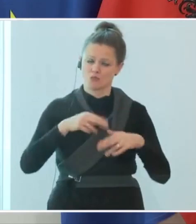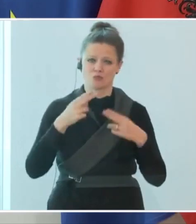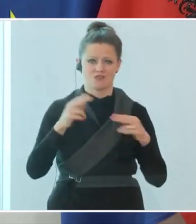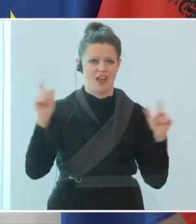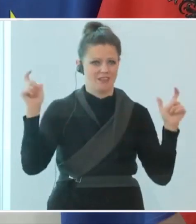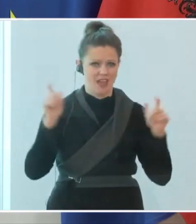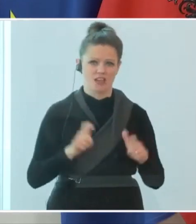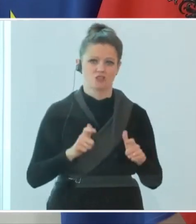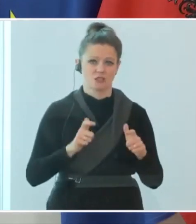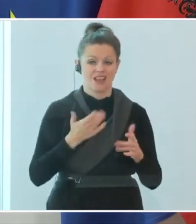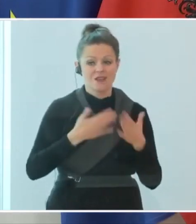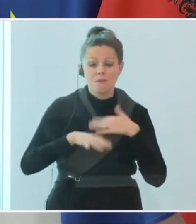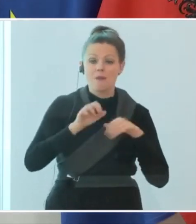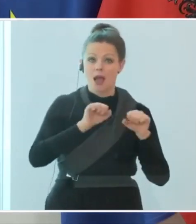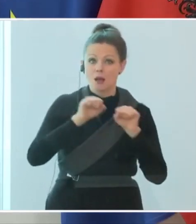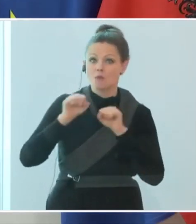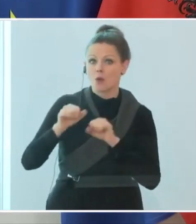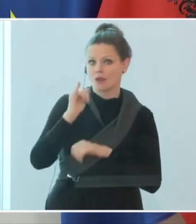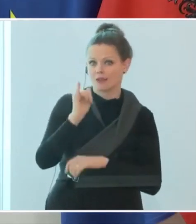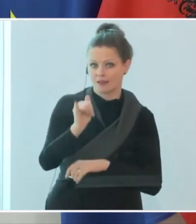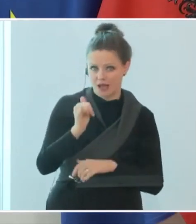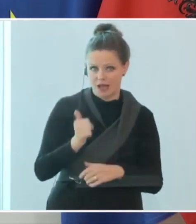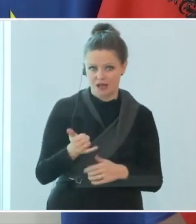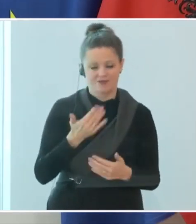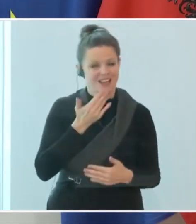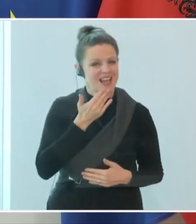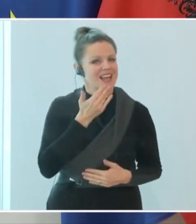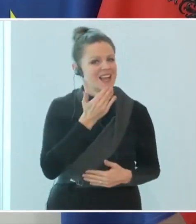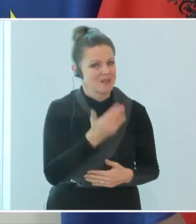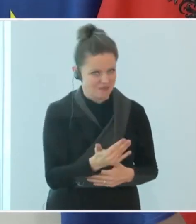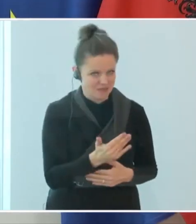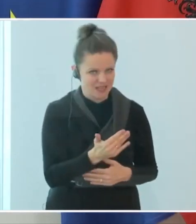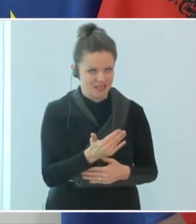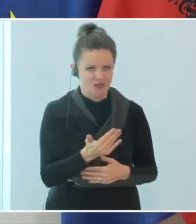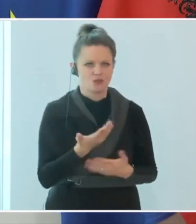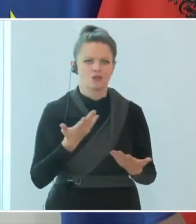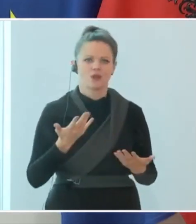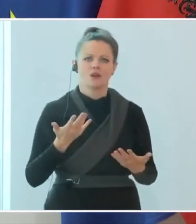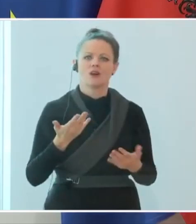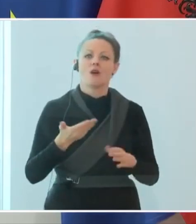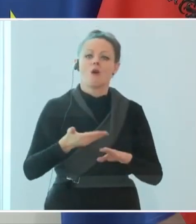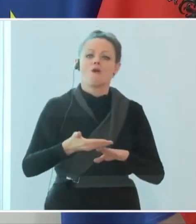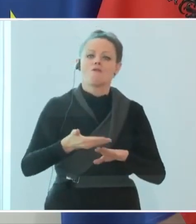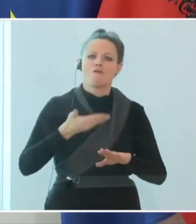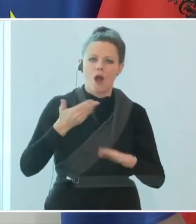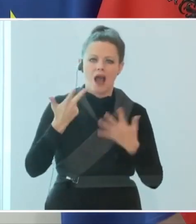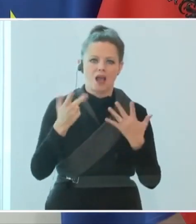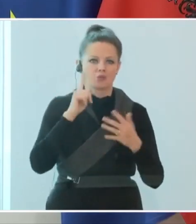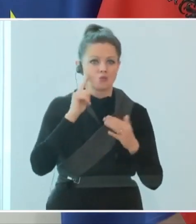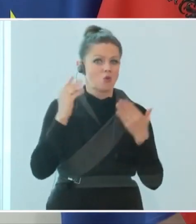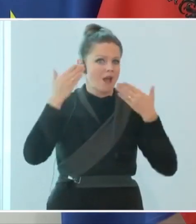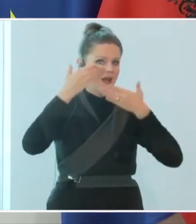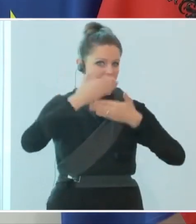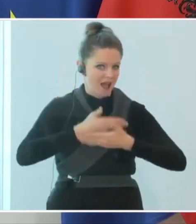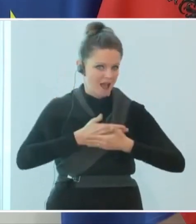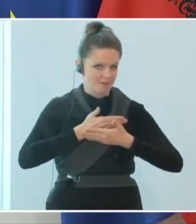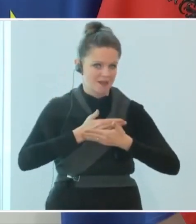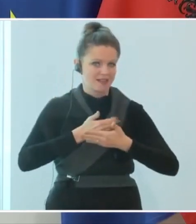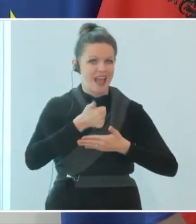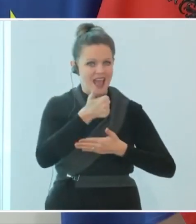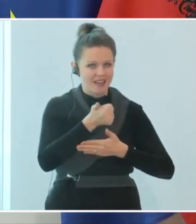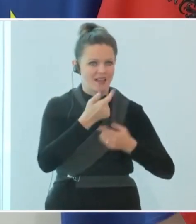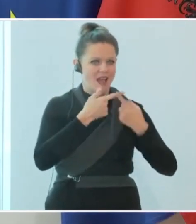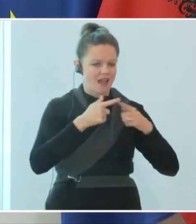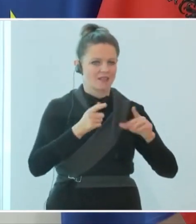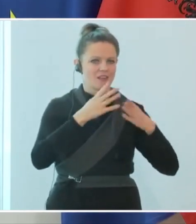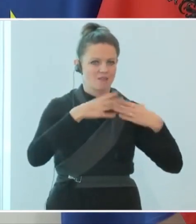Es wird zwar mehr möglich sein, das heißt, es gilt die Empfehlung, dass man dann vor 20 Uhr auch eine Familie treffen